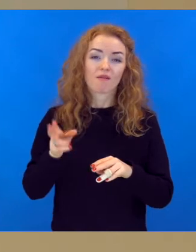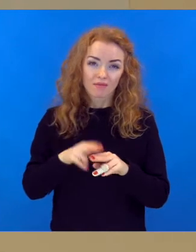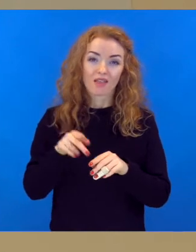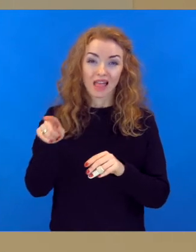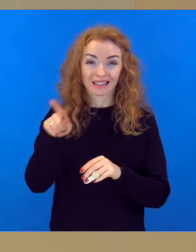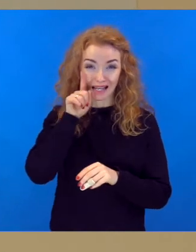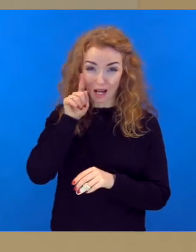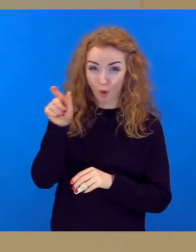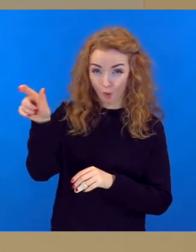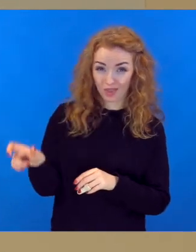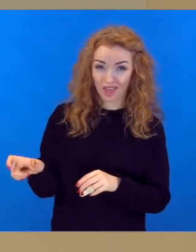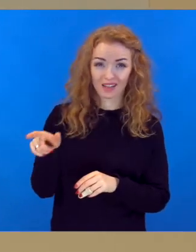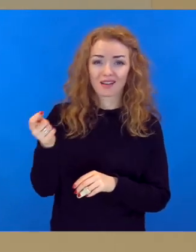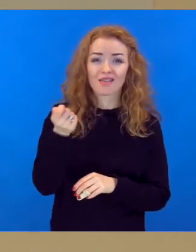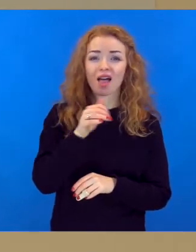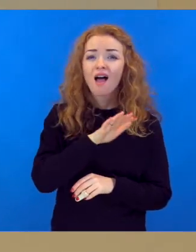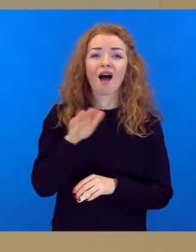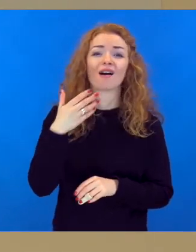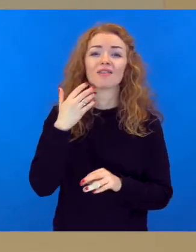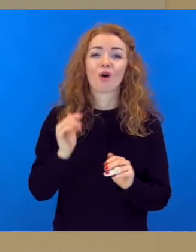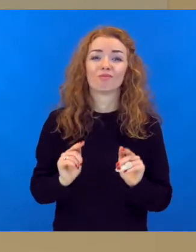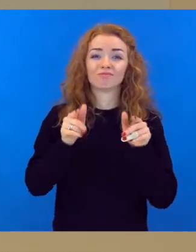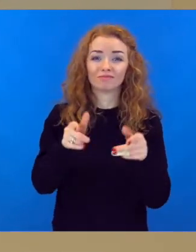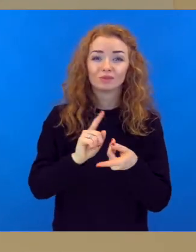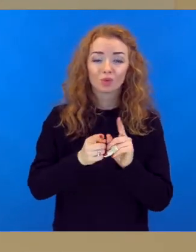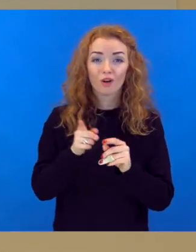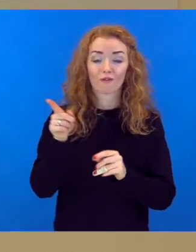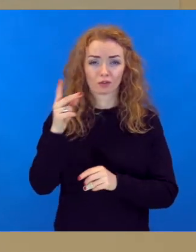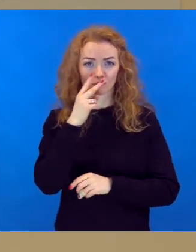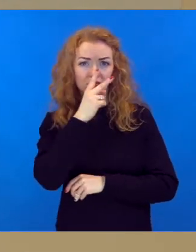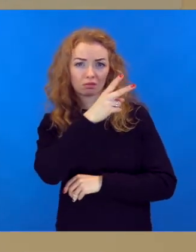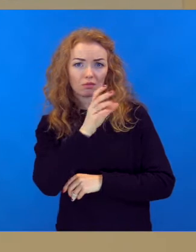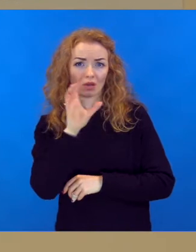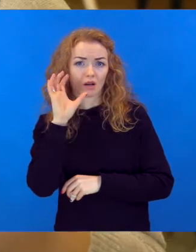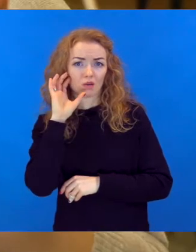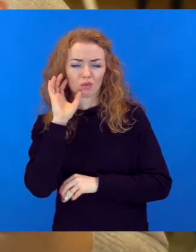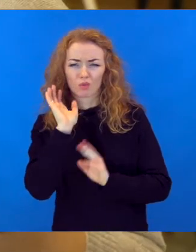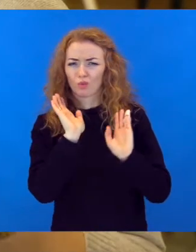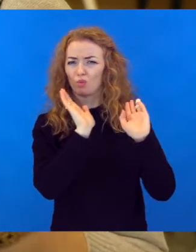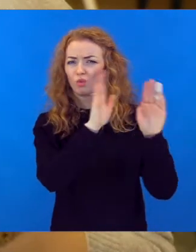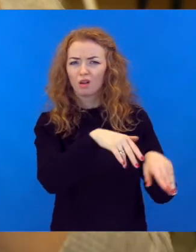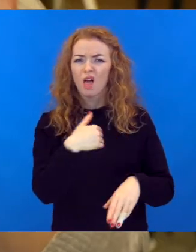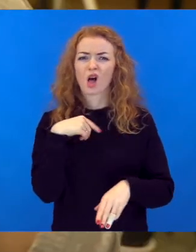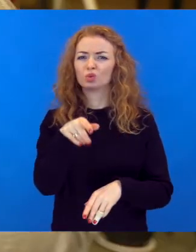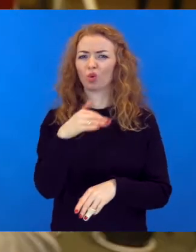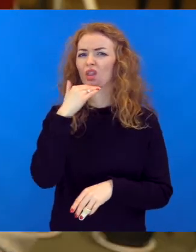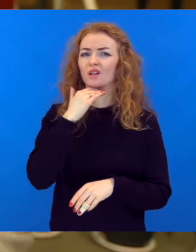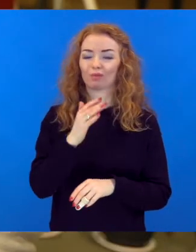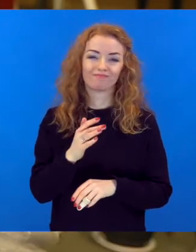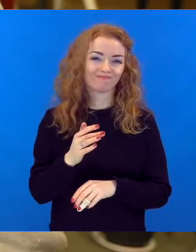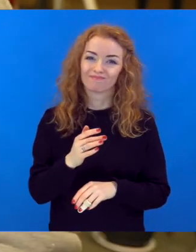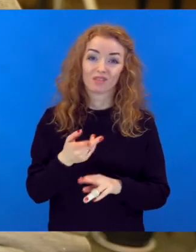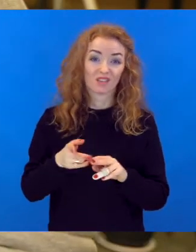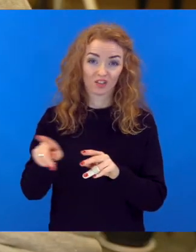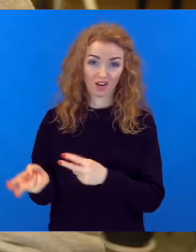pārbauda, tad tas jauniets, kurš nekad nav bijis skolotāja kurpēs, jā, viņš paklausoties visu šitotiek, man šito